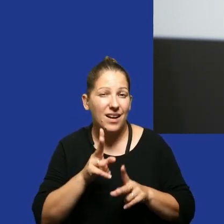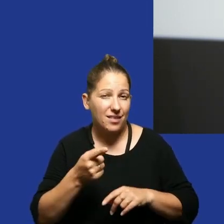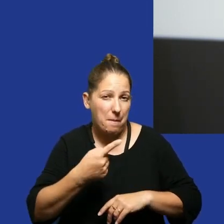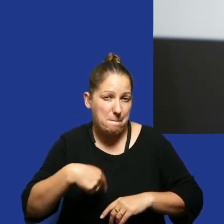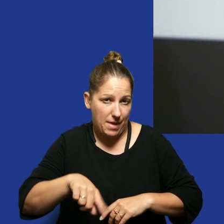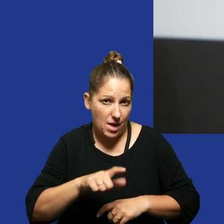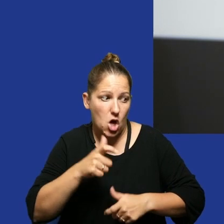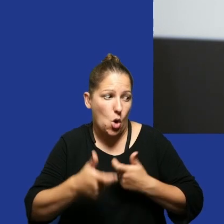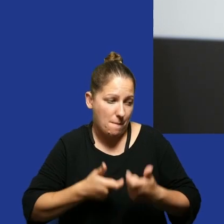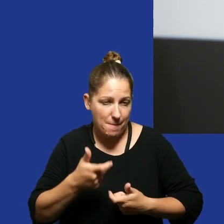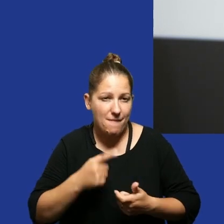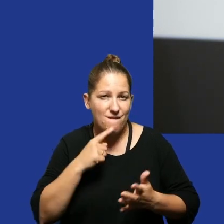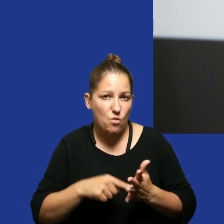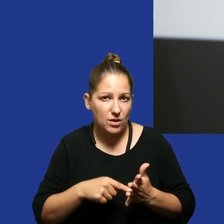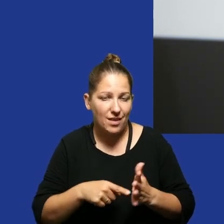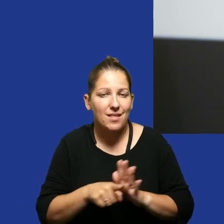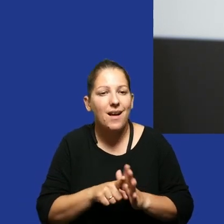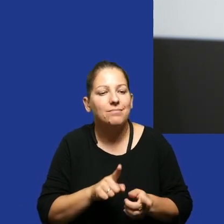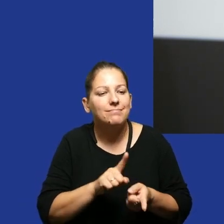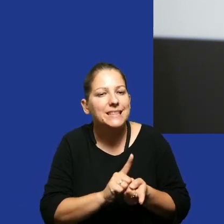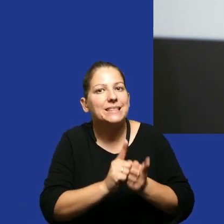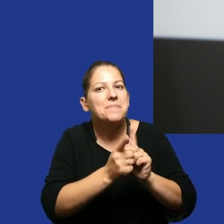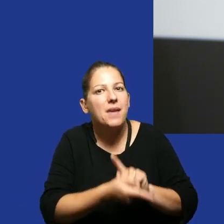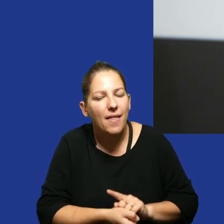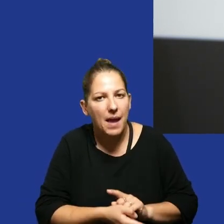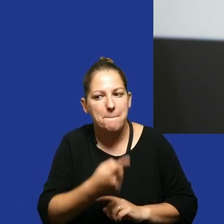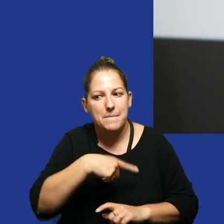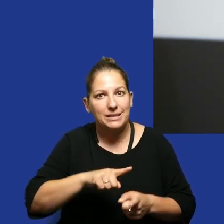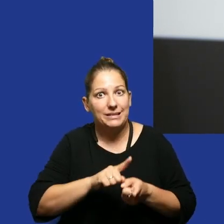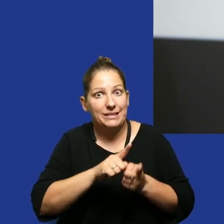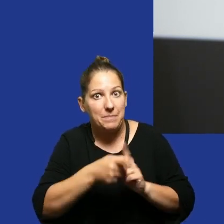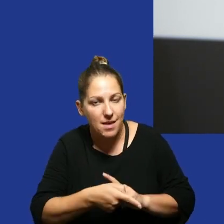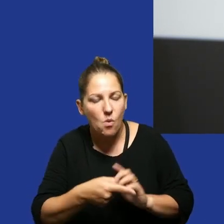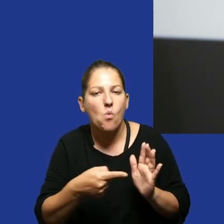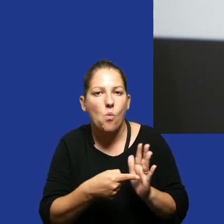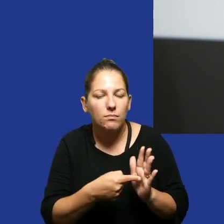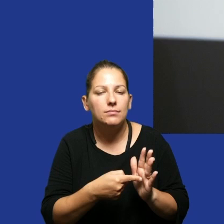to robimy właśnie dla zmiany że tak naprawdę chcemy coś zmieniać i